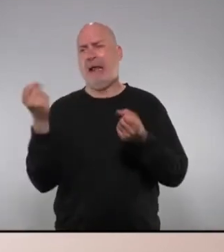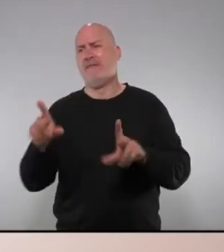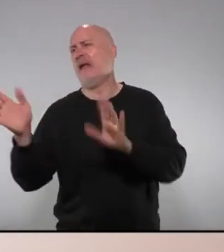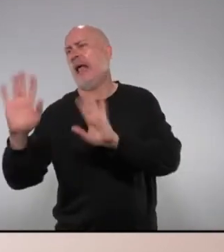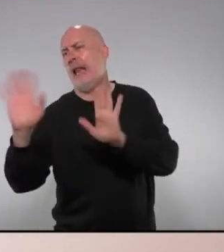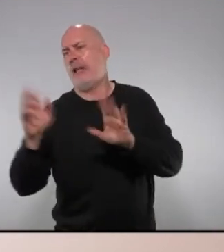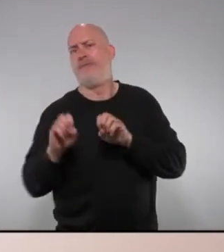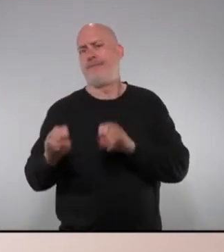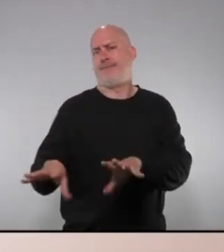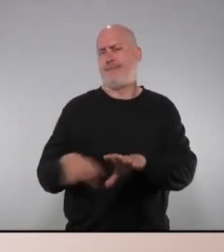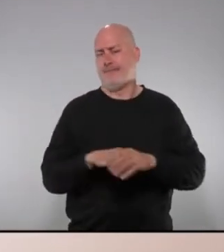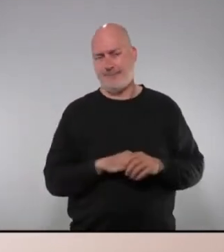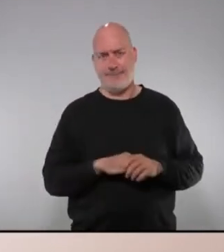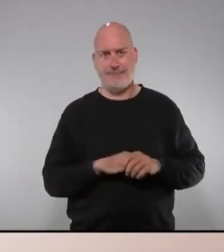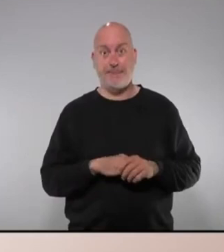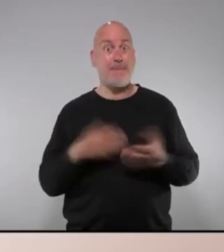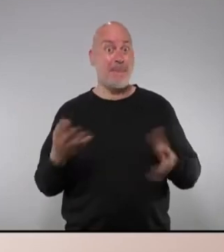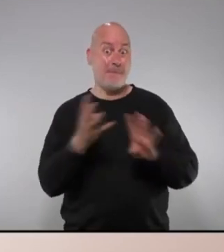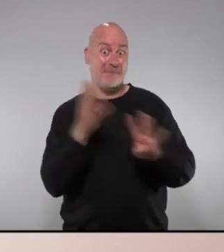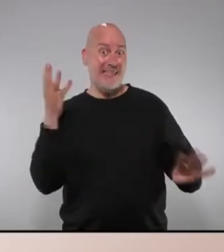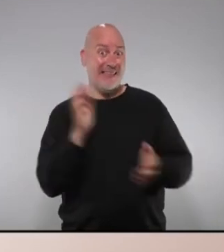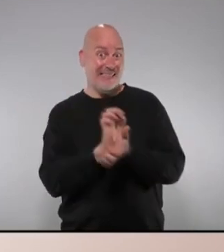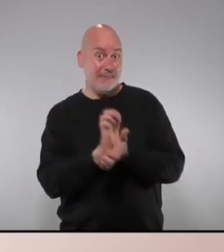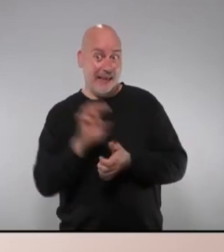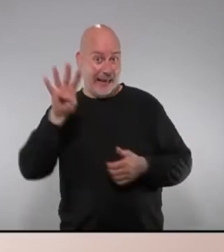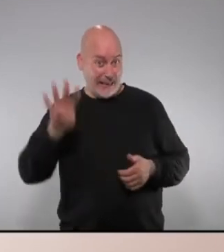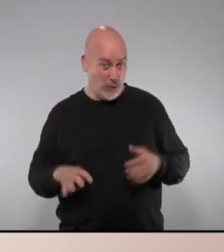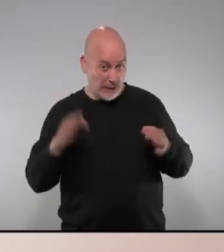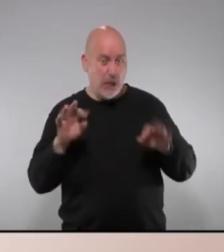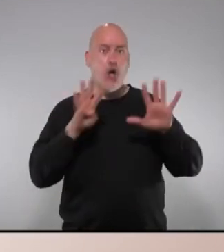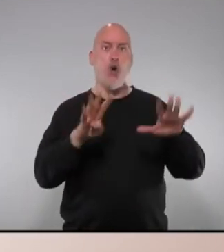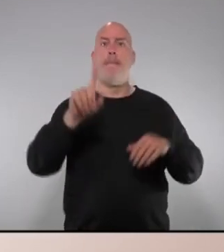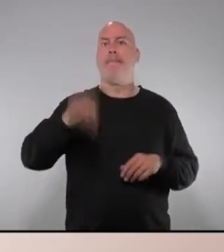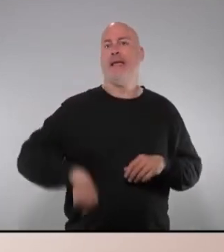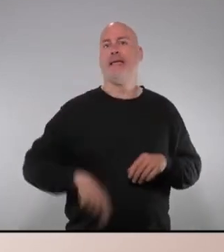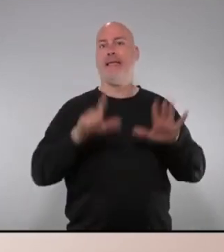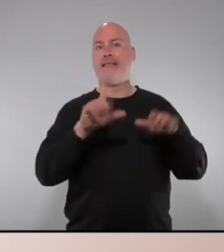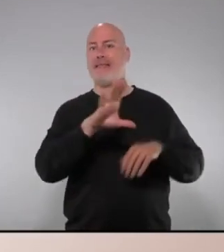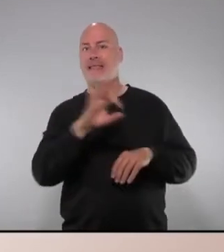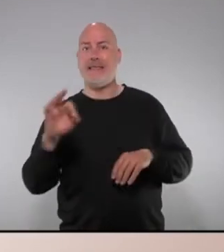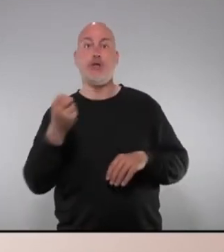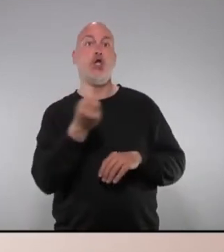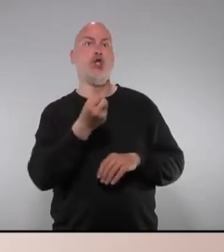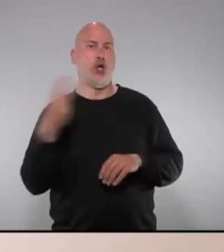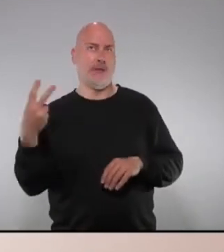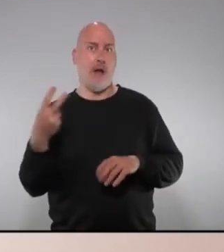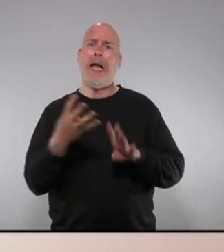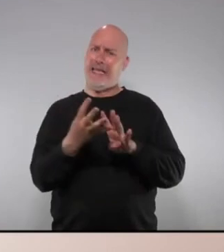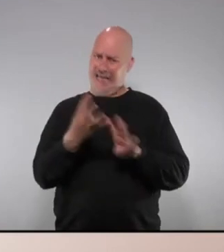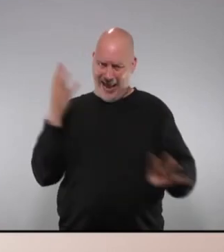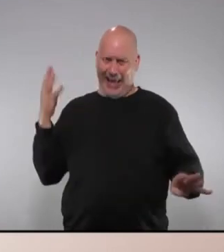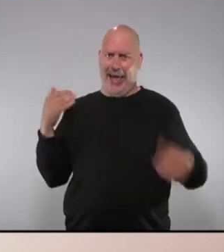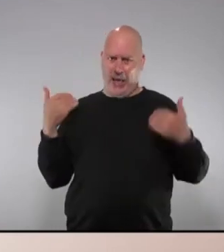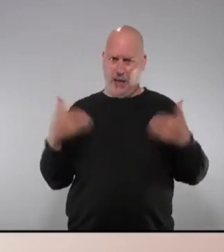en aquell moment necessitat per tant la llista d'espera que tenim a Catalunya és de 9.712 persones llista llarga molt